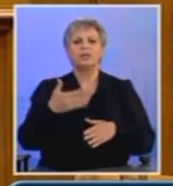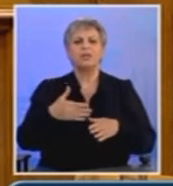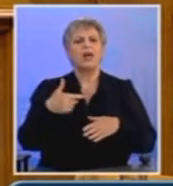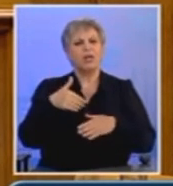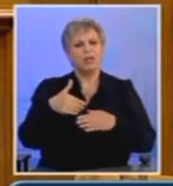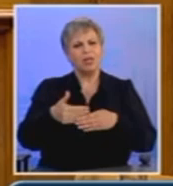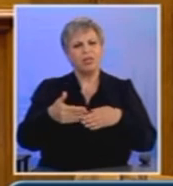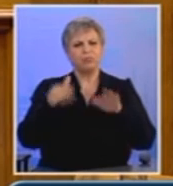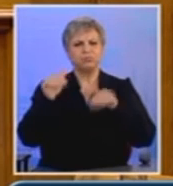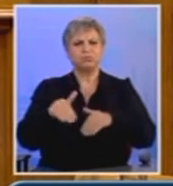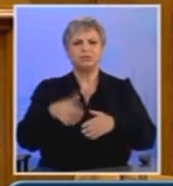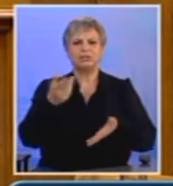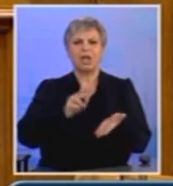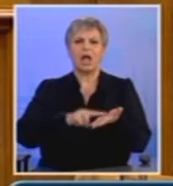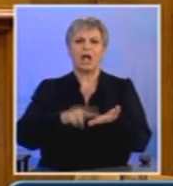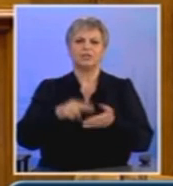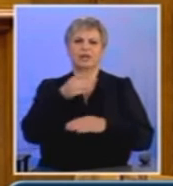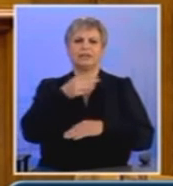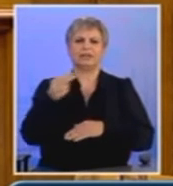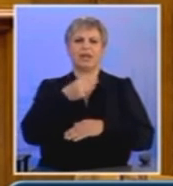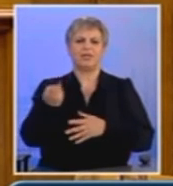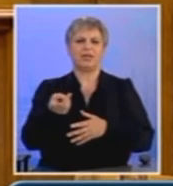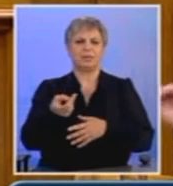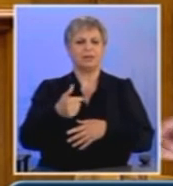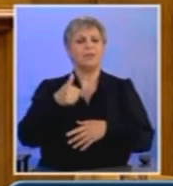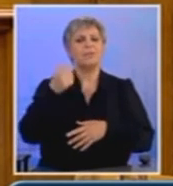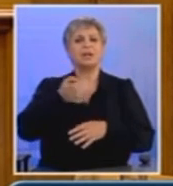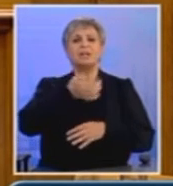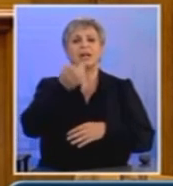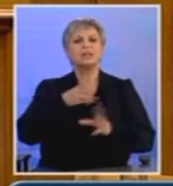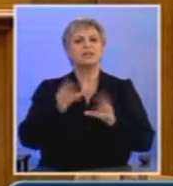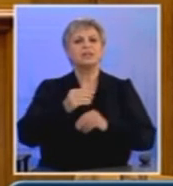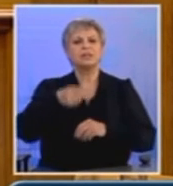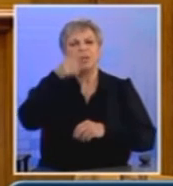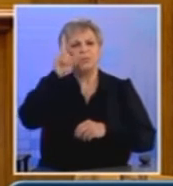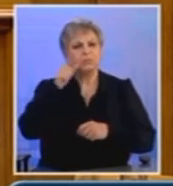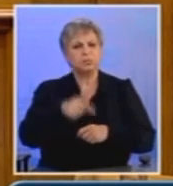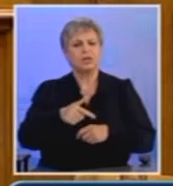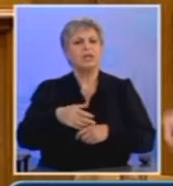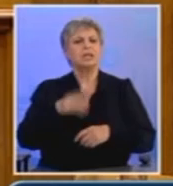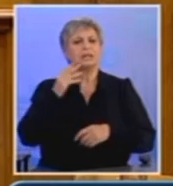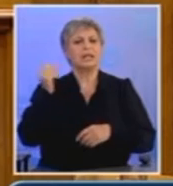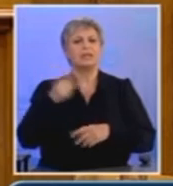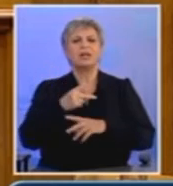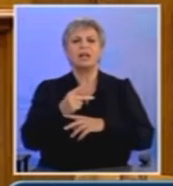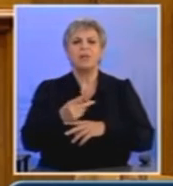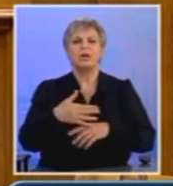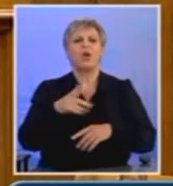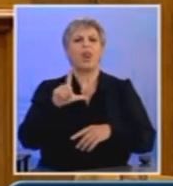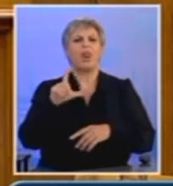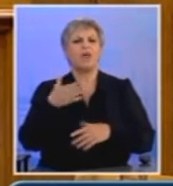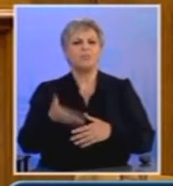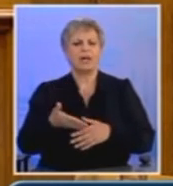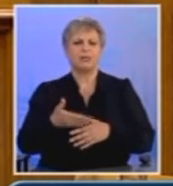έχουν απομείνει. Μιλάτε μόνο για το Σόιμπλε και ξεχνάτε τον Κάμερον, τη Λεπέν, τον Λιού. Όλοι